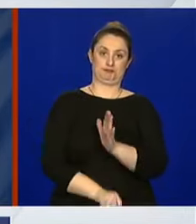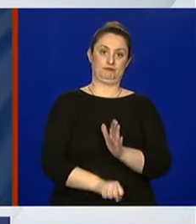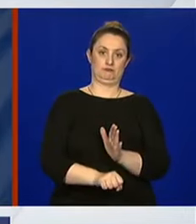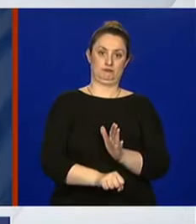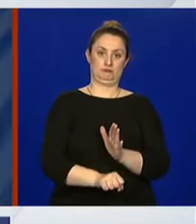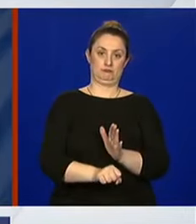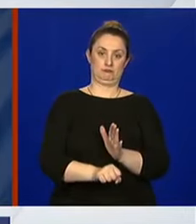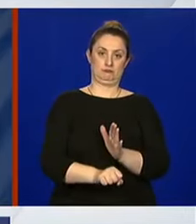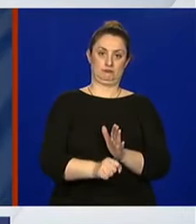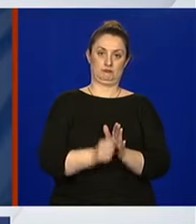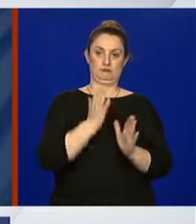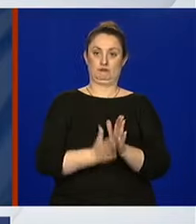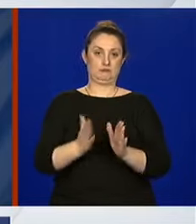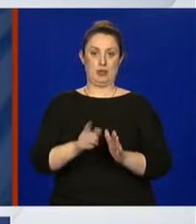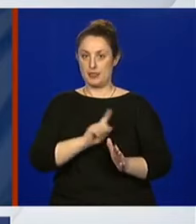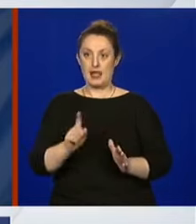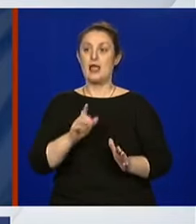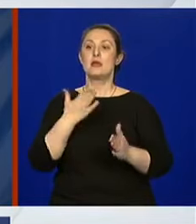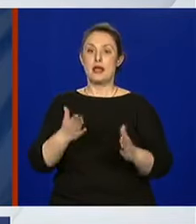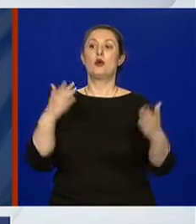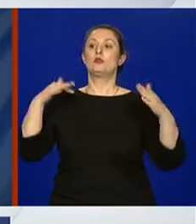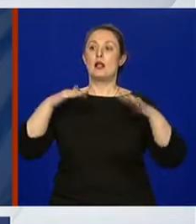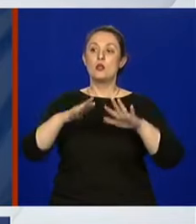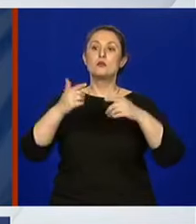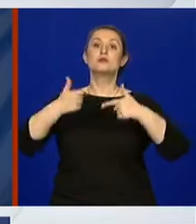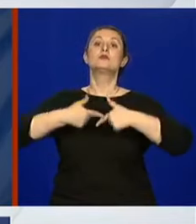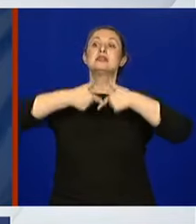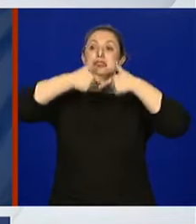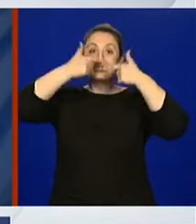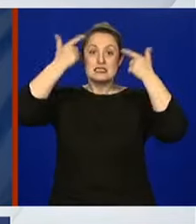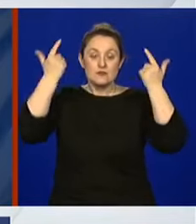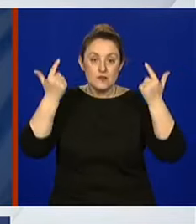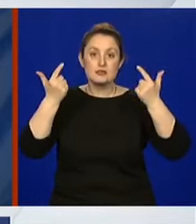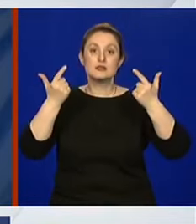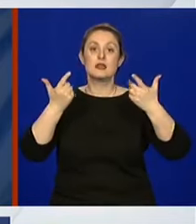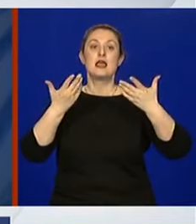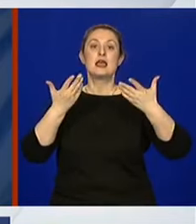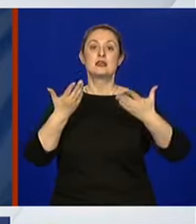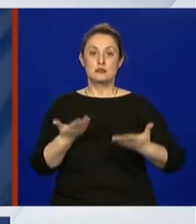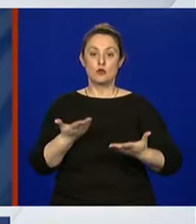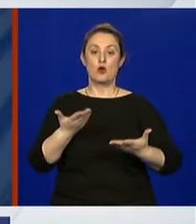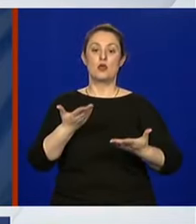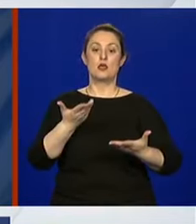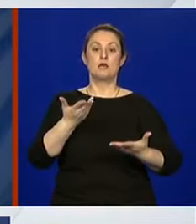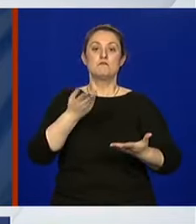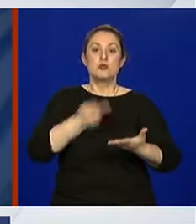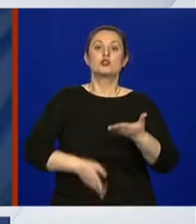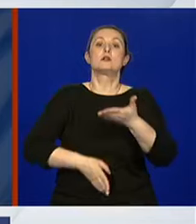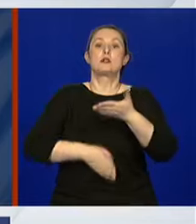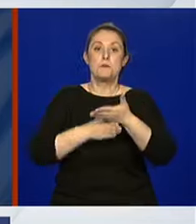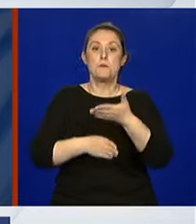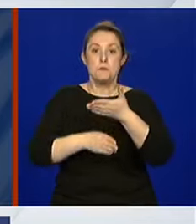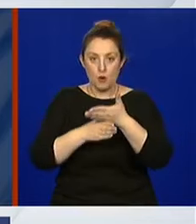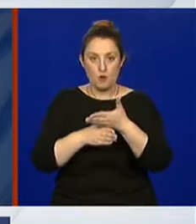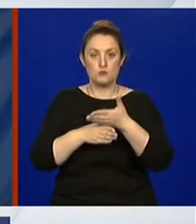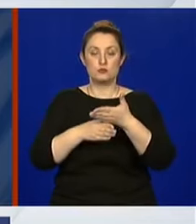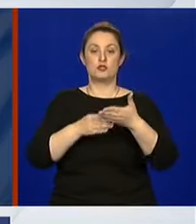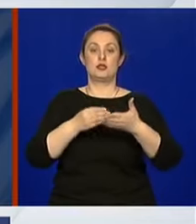svijest svih onih koji svojim postupanjem mogu pomoći da se